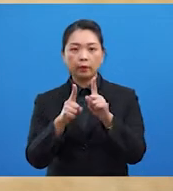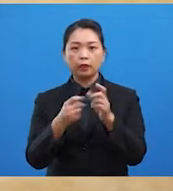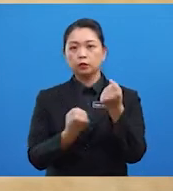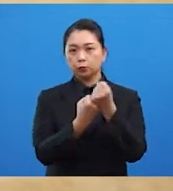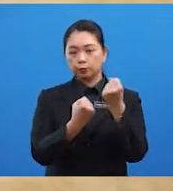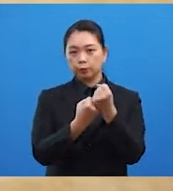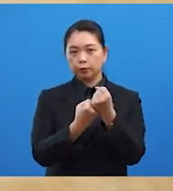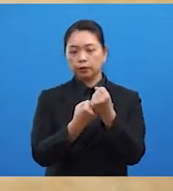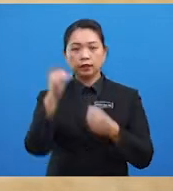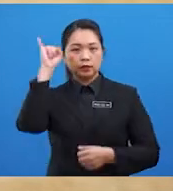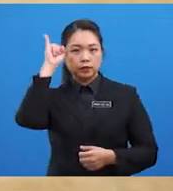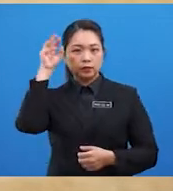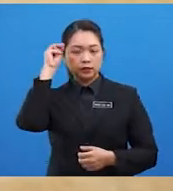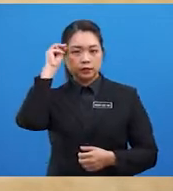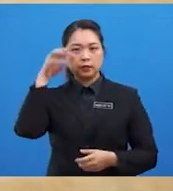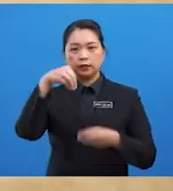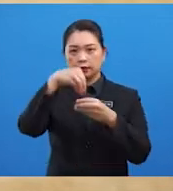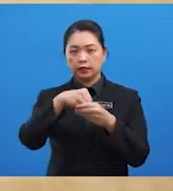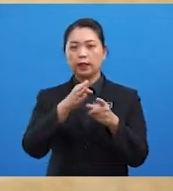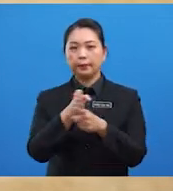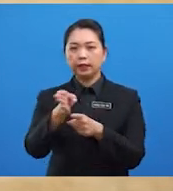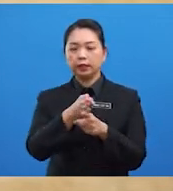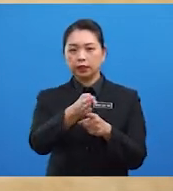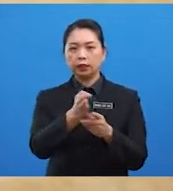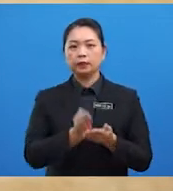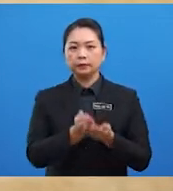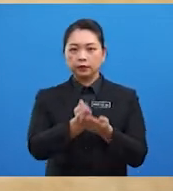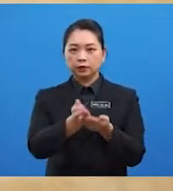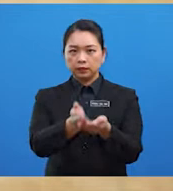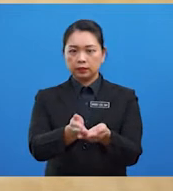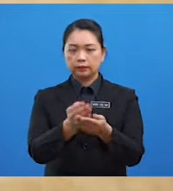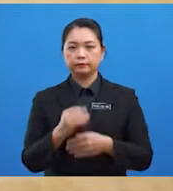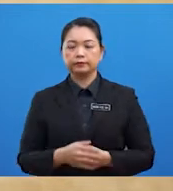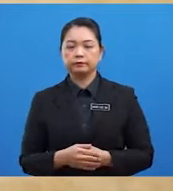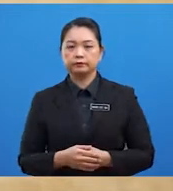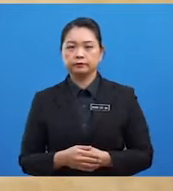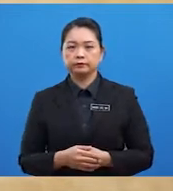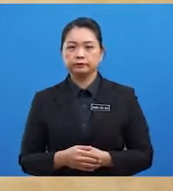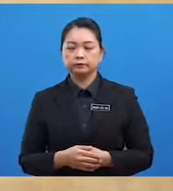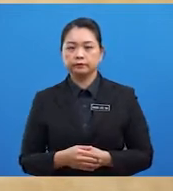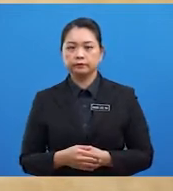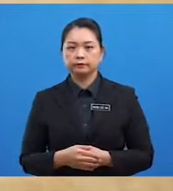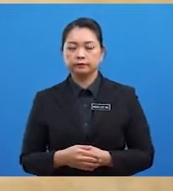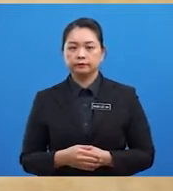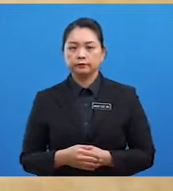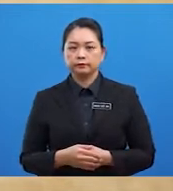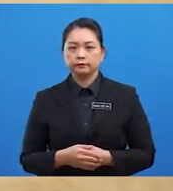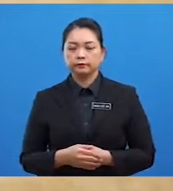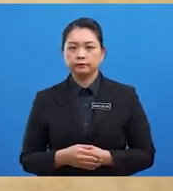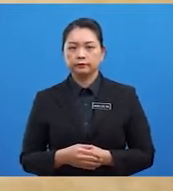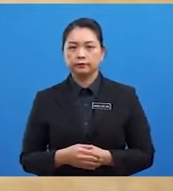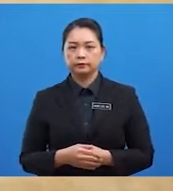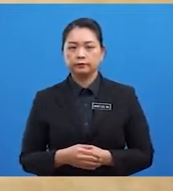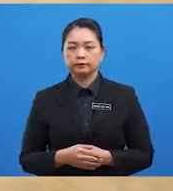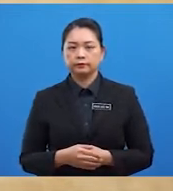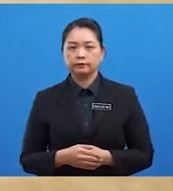Ibnu Majid dalam bidang pelayaran dan berdasarkan soalan tadi isi